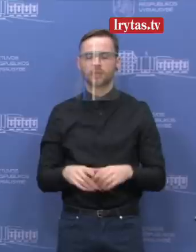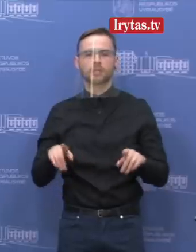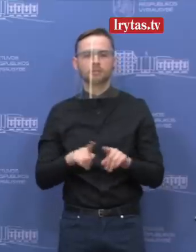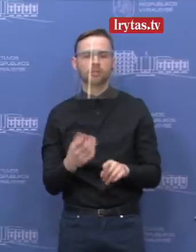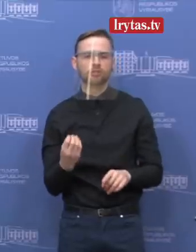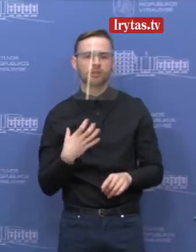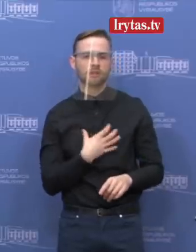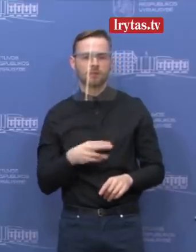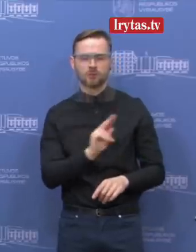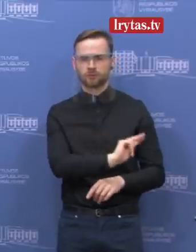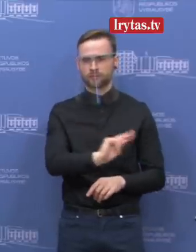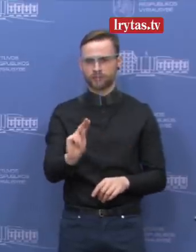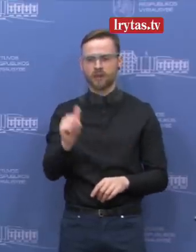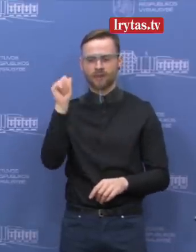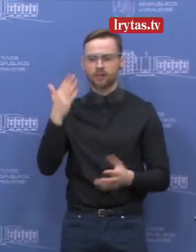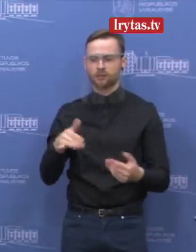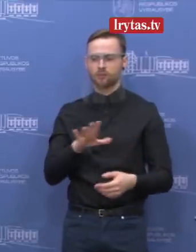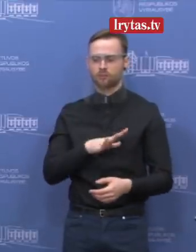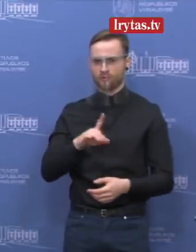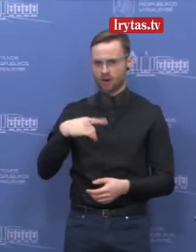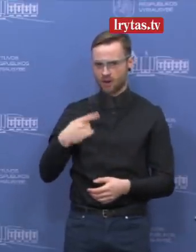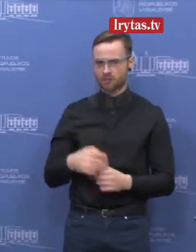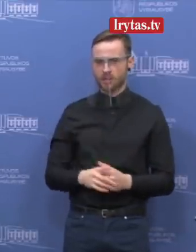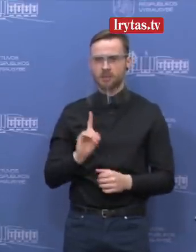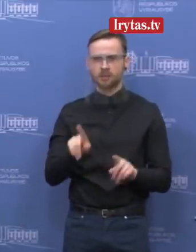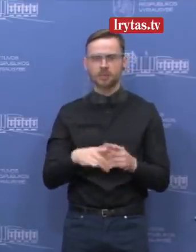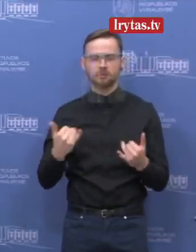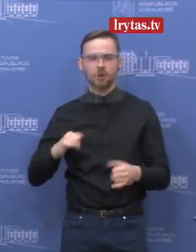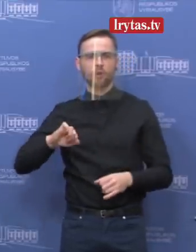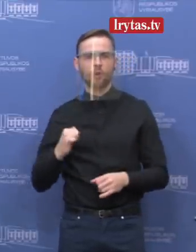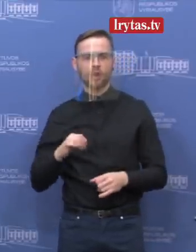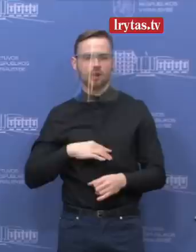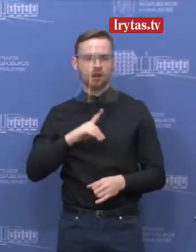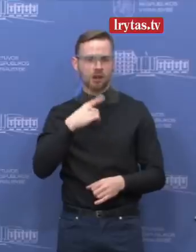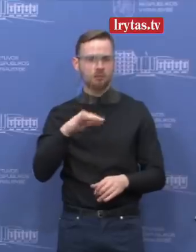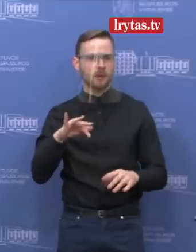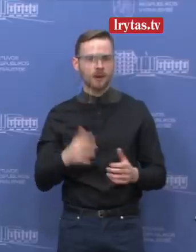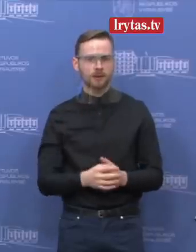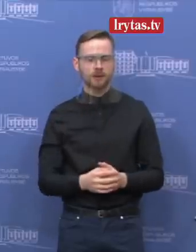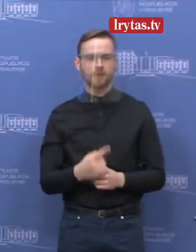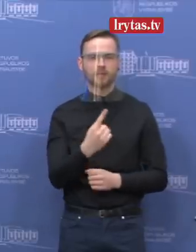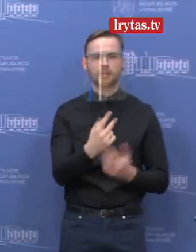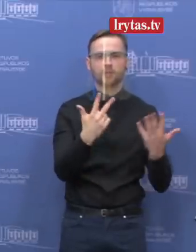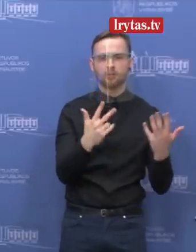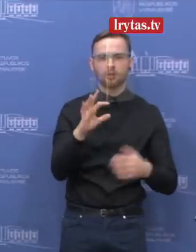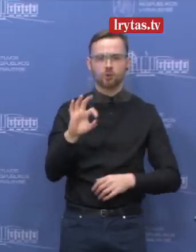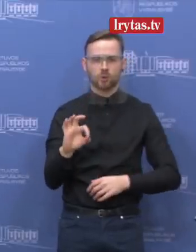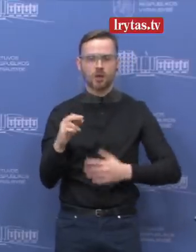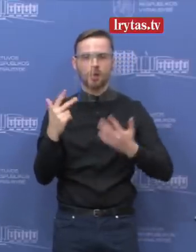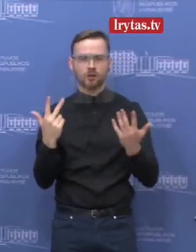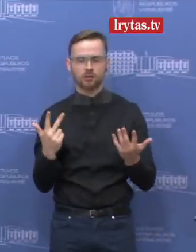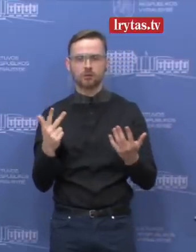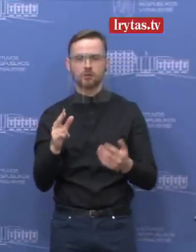priminti, jau sakiau vakar, tačiau vėlgi, ką man sako kolegos, kad 1808